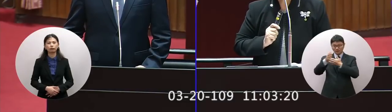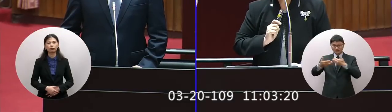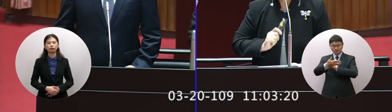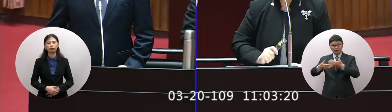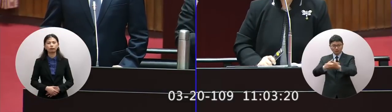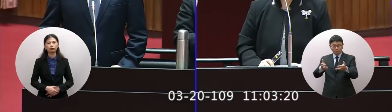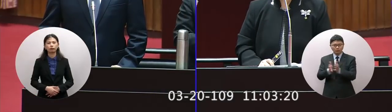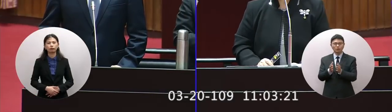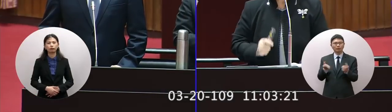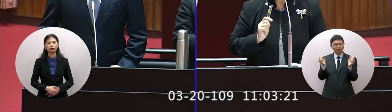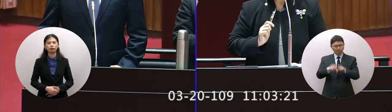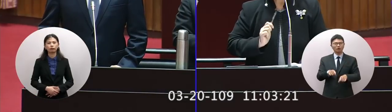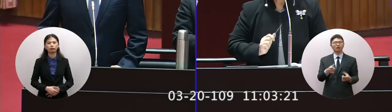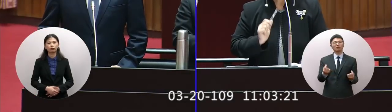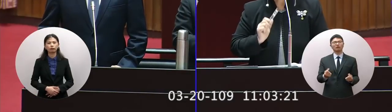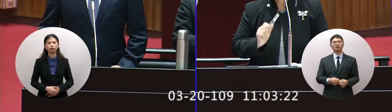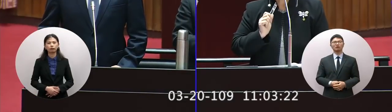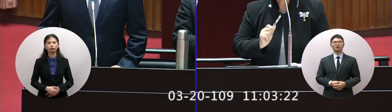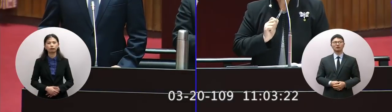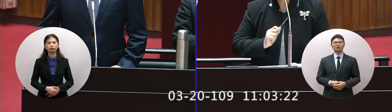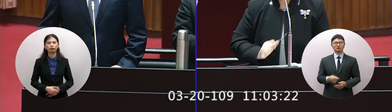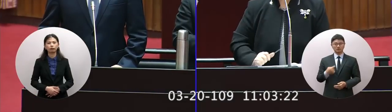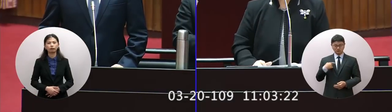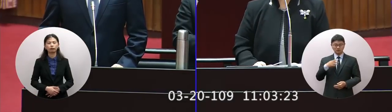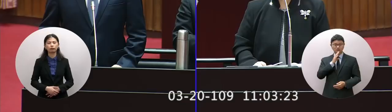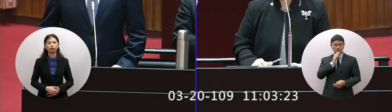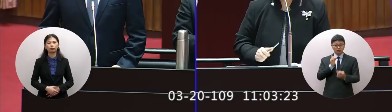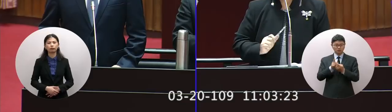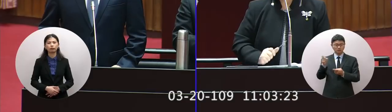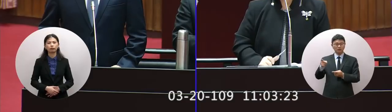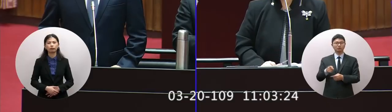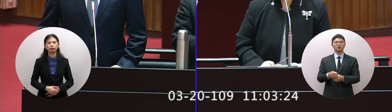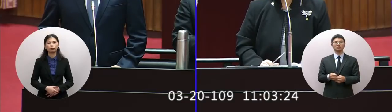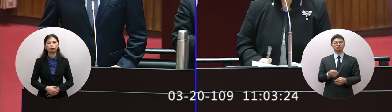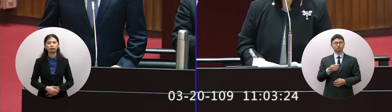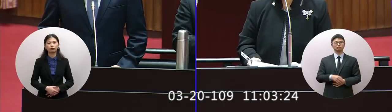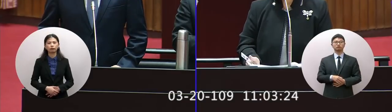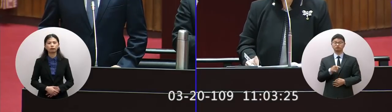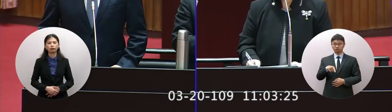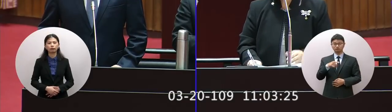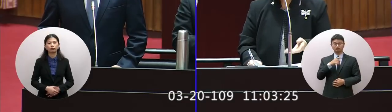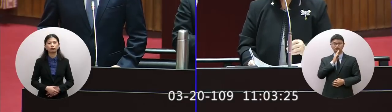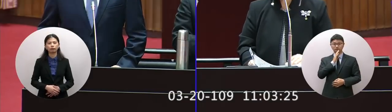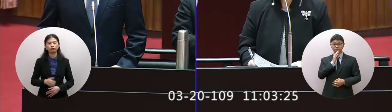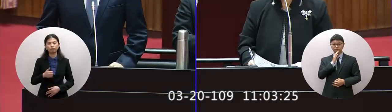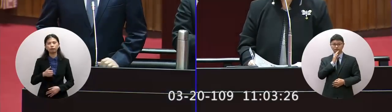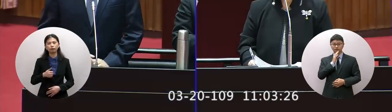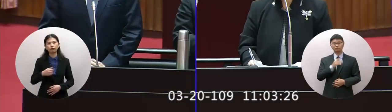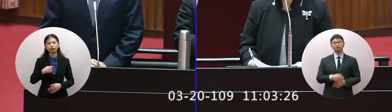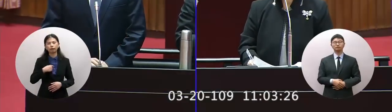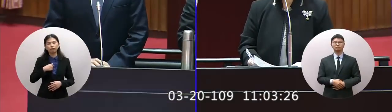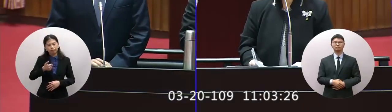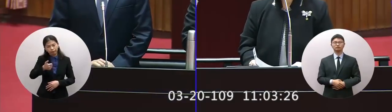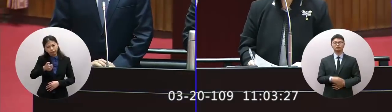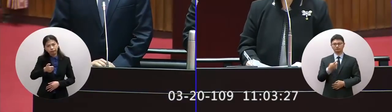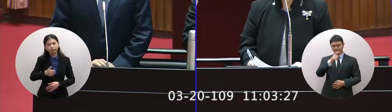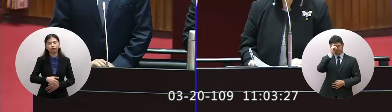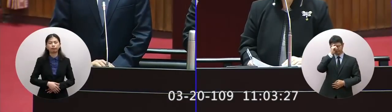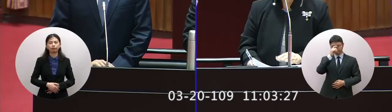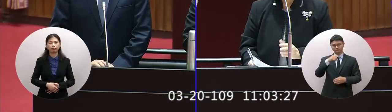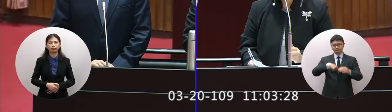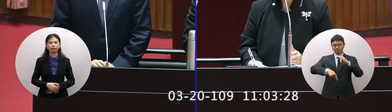一種很大的堅定對我們的教民是一種很大的堅定這樣對不對真的感謝議員真的感謝議員所以議員